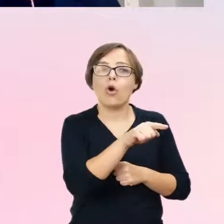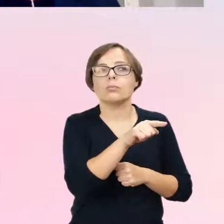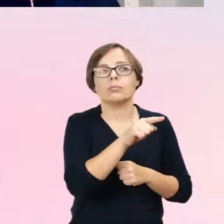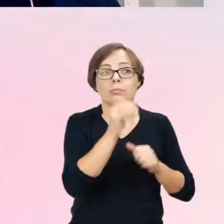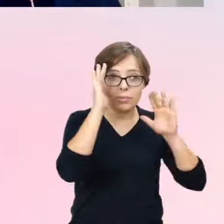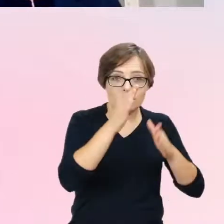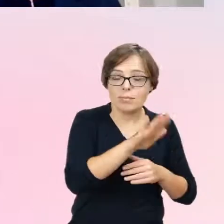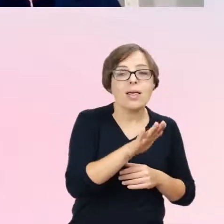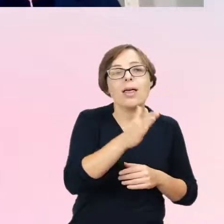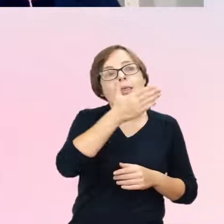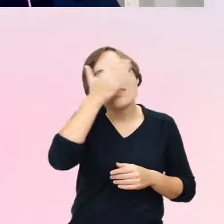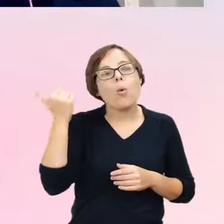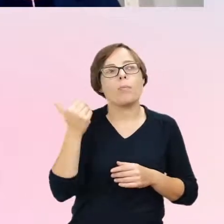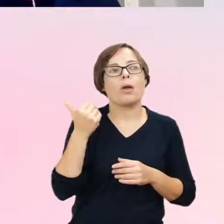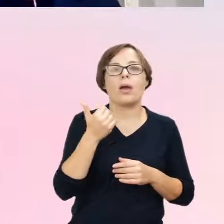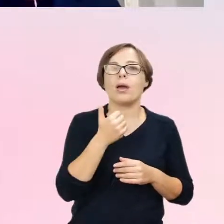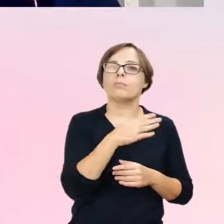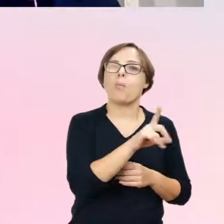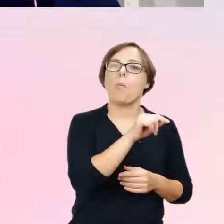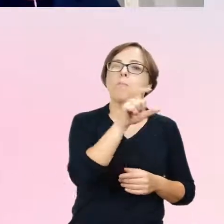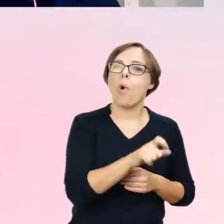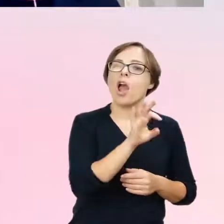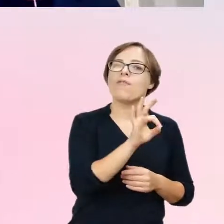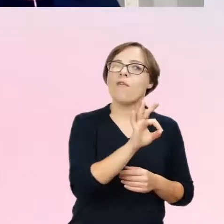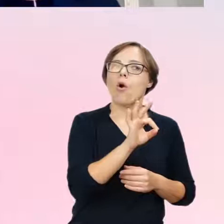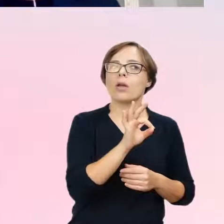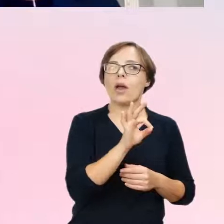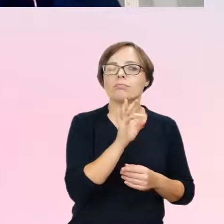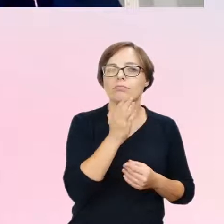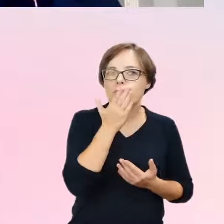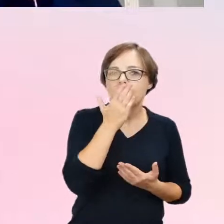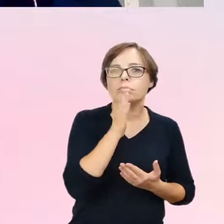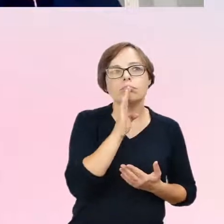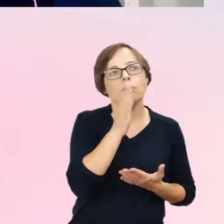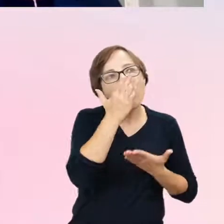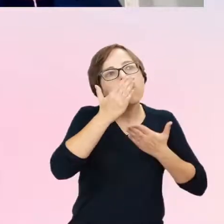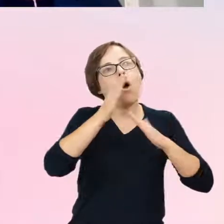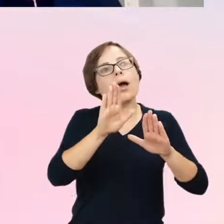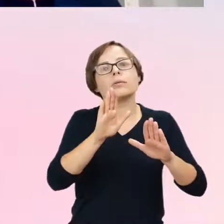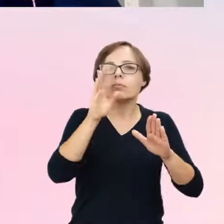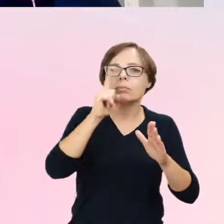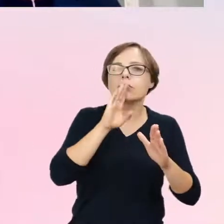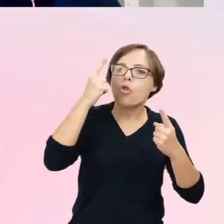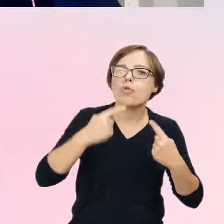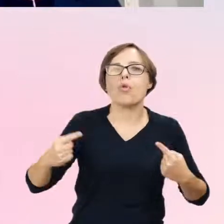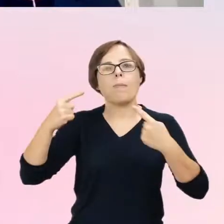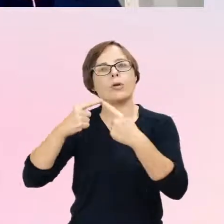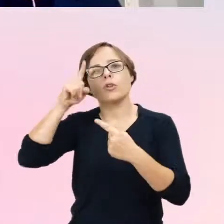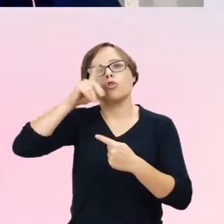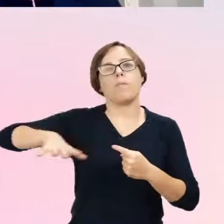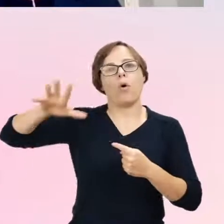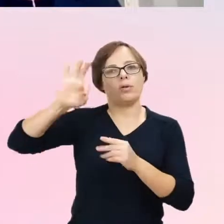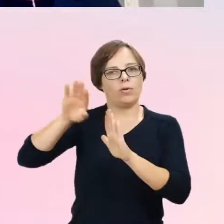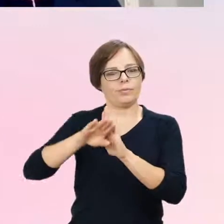tożsamości płciowej do obowiązujących definicji seksualności człowieka? Ja się spotykam w gabinecie z przeróżnymi jakby